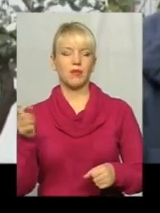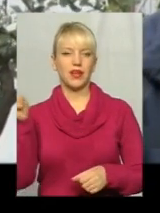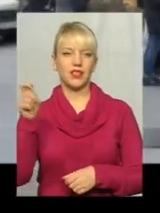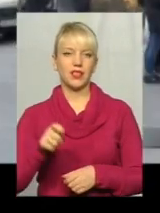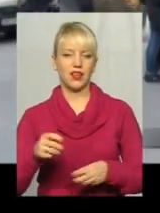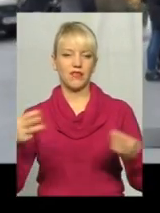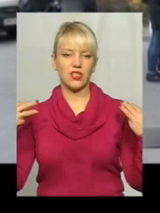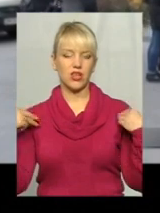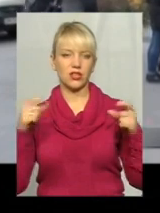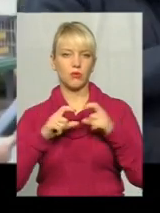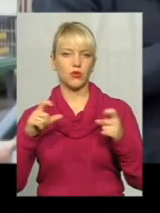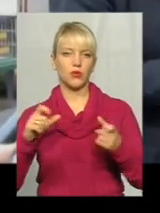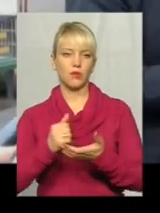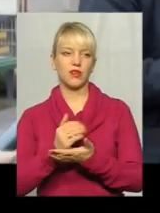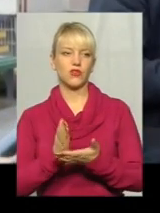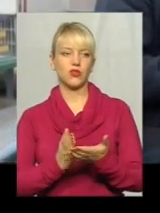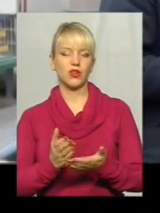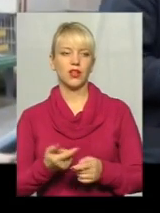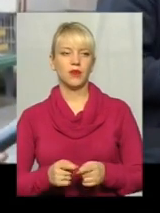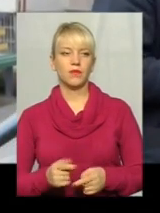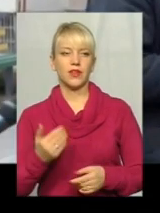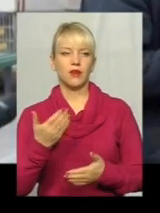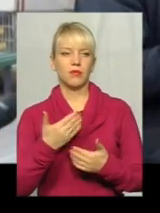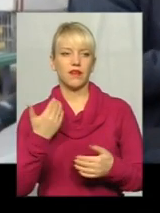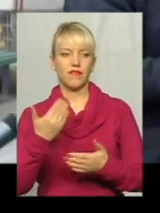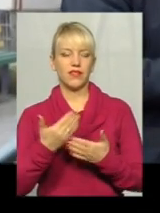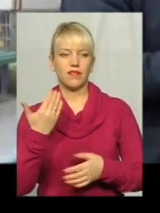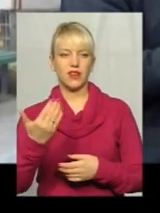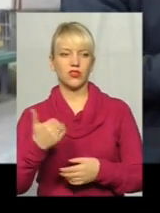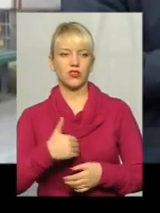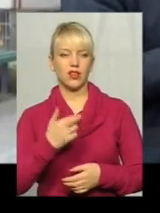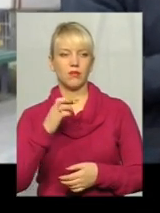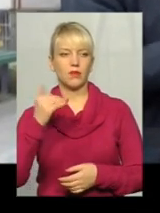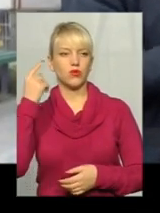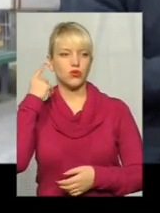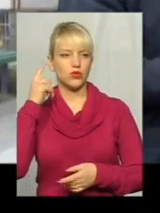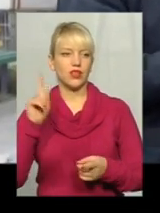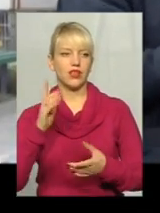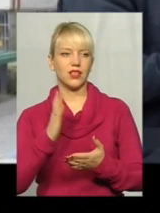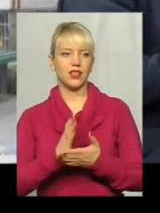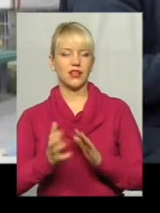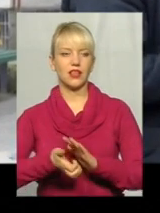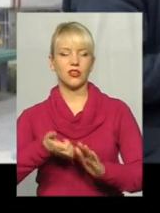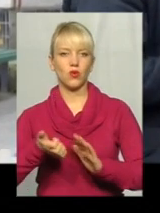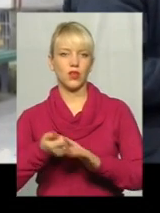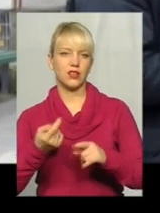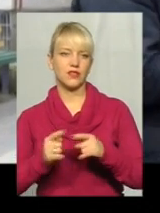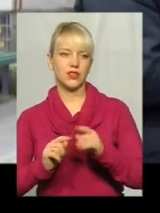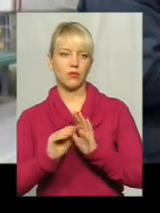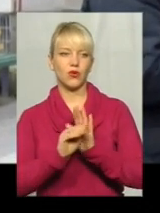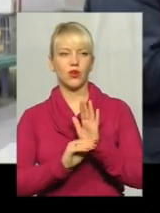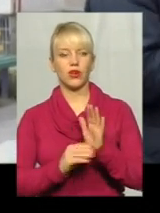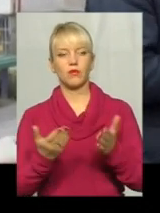департаменту інфраструктури. Ми від вас повинні почути, які є недоліки в даній програмі,